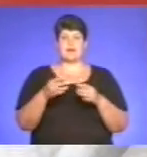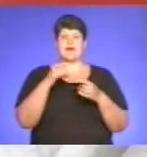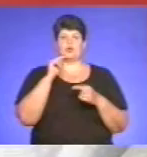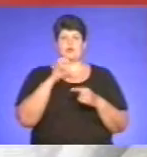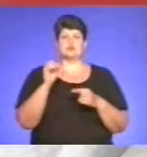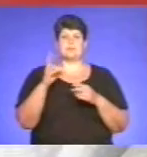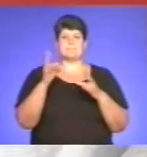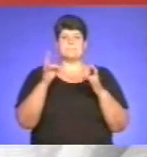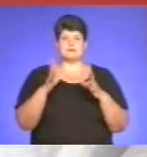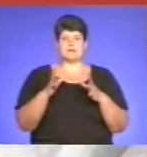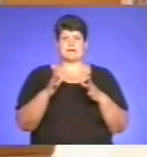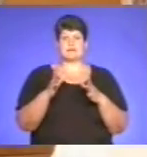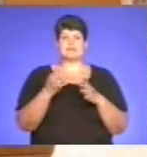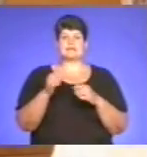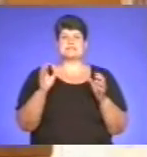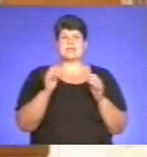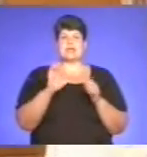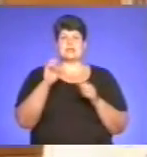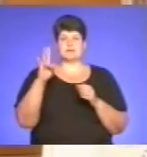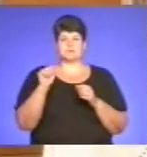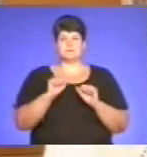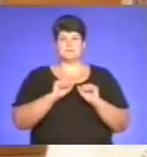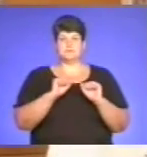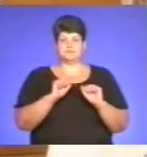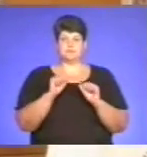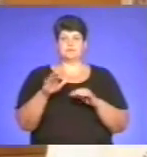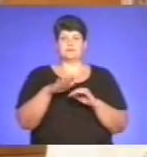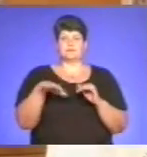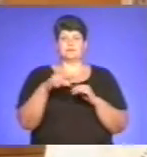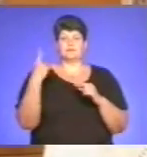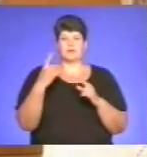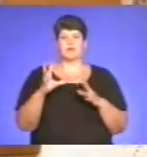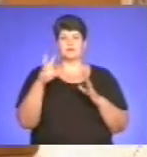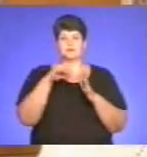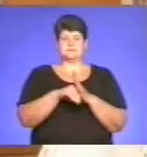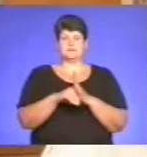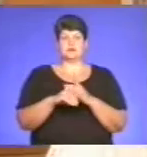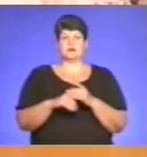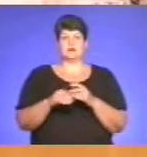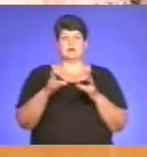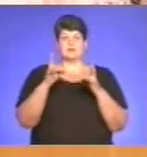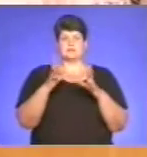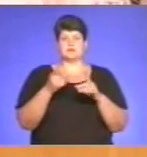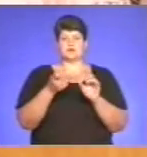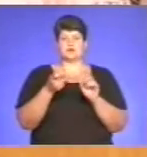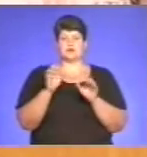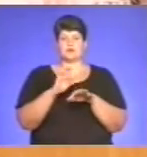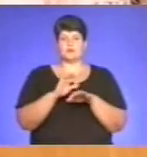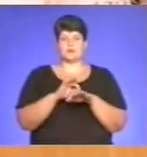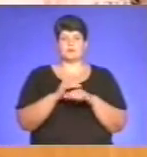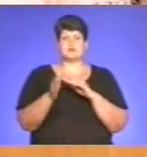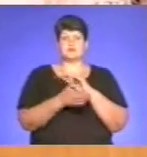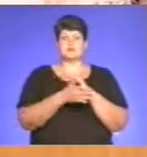надзвичайних ситуацій санітарна охорона території області від занесення та розповсюдження небезпечних інфекційних хвороб. Останнім часом